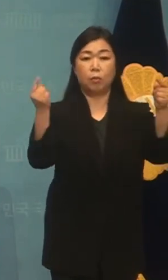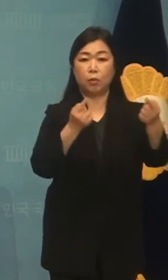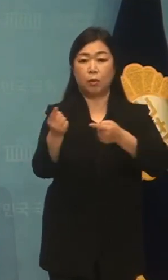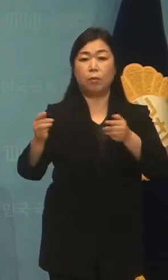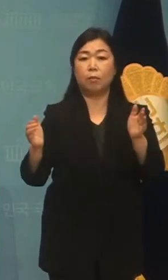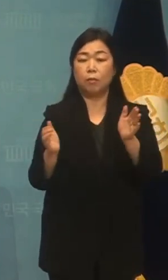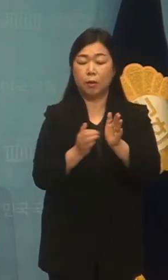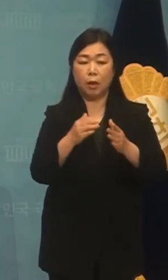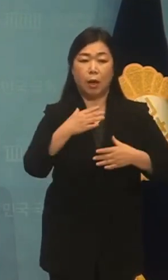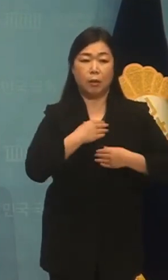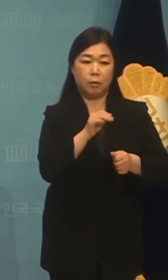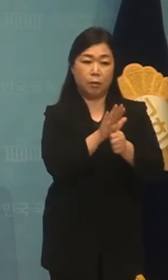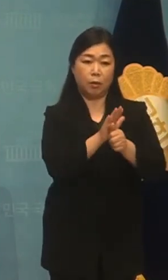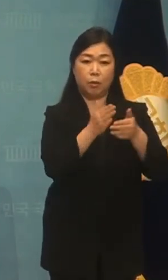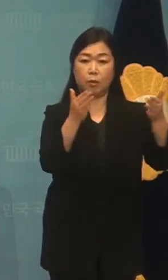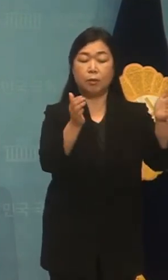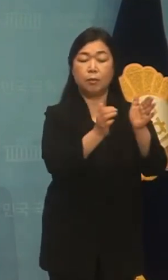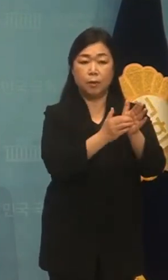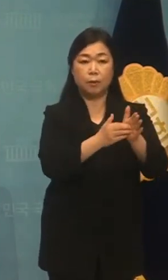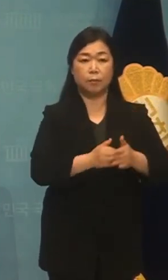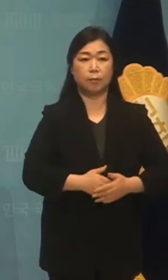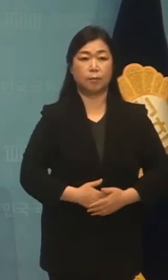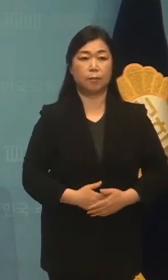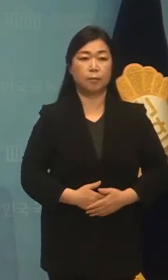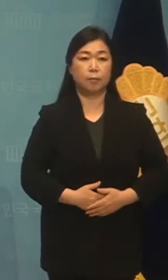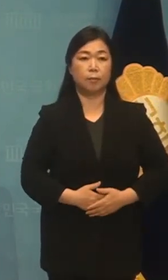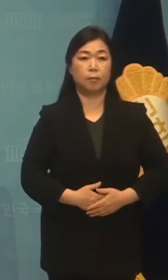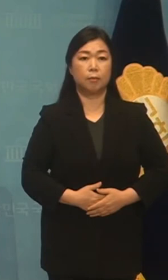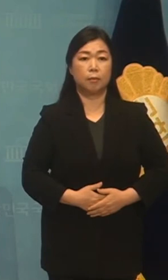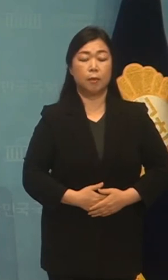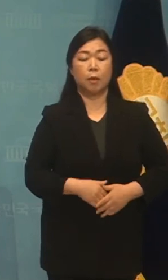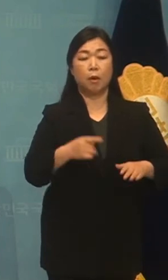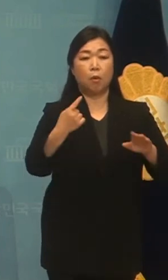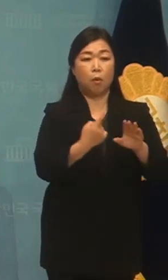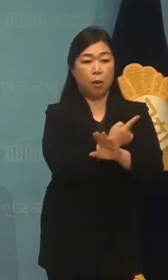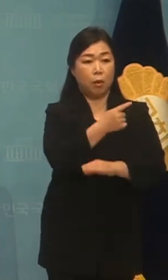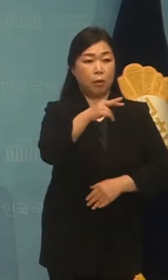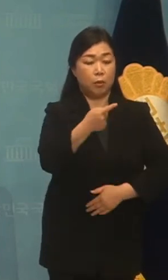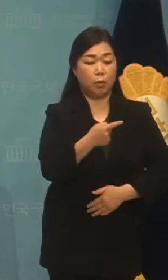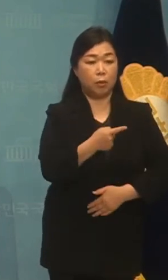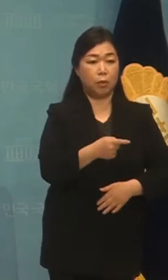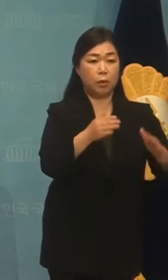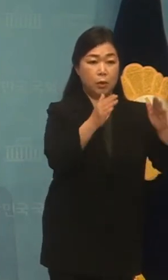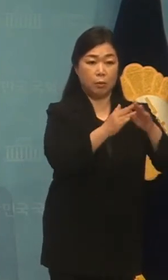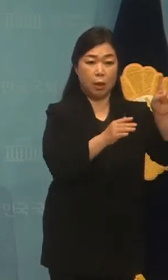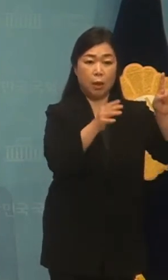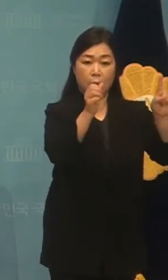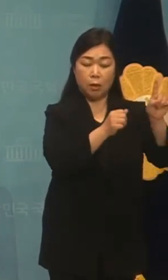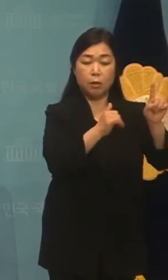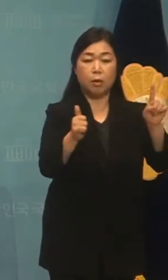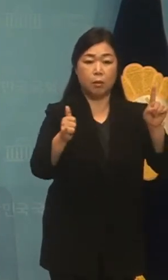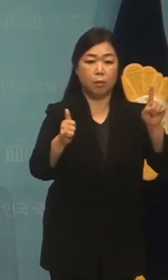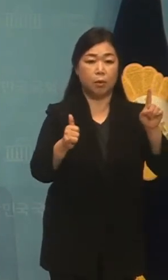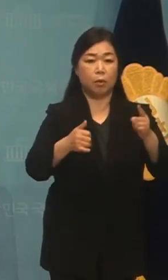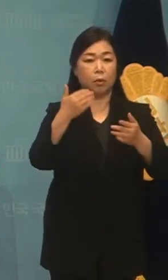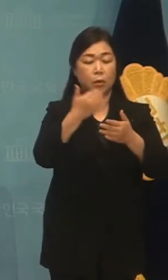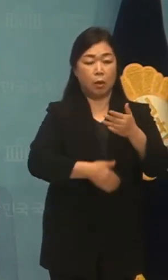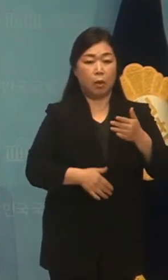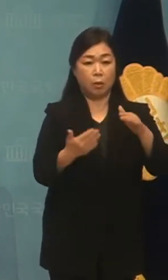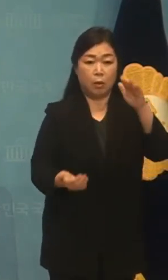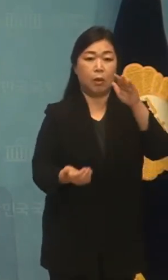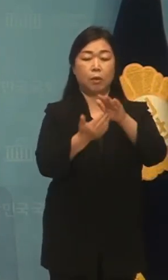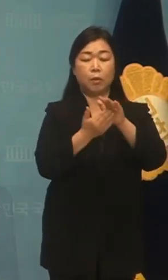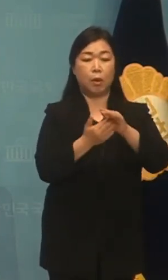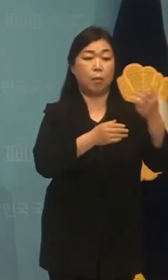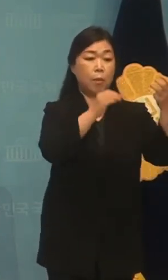안전장치를 추가로 발행하였습니다. 이밖에 1세대 1주택에 적용되는 공제 상황을